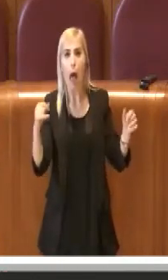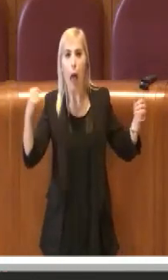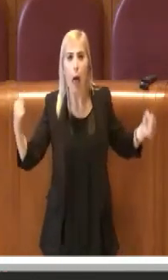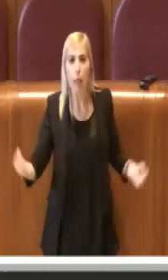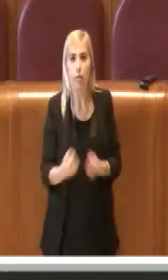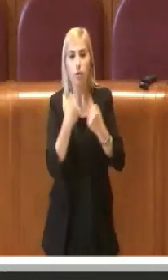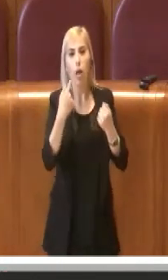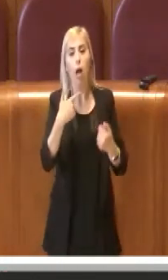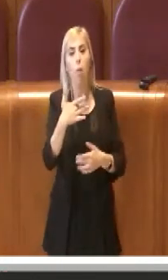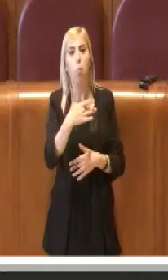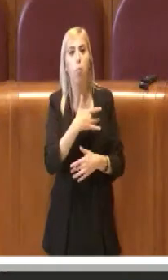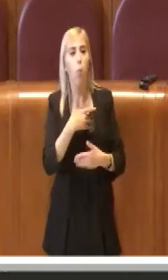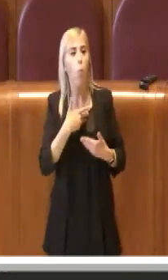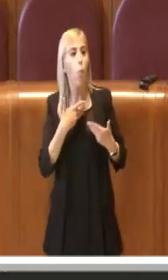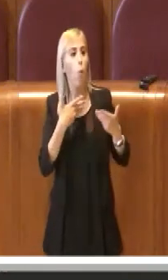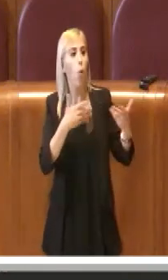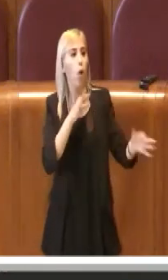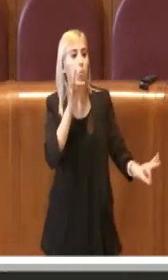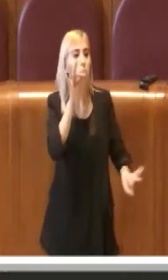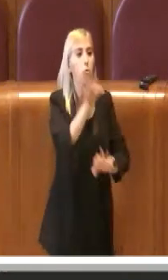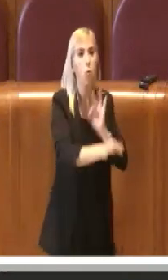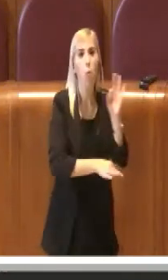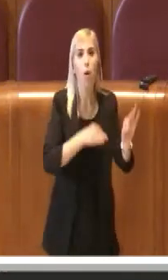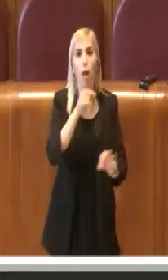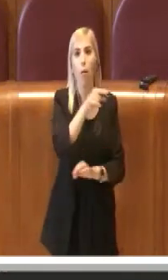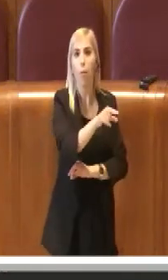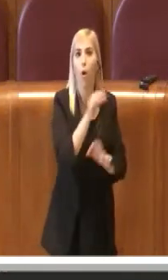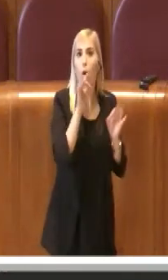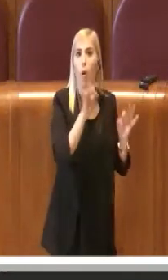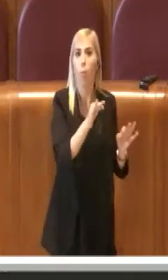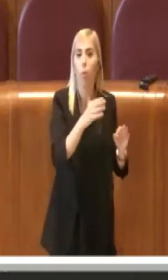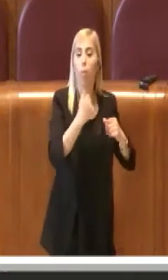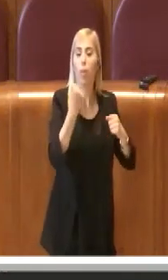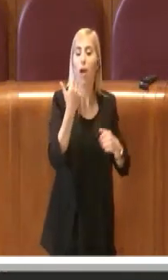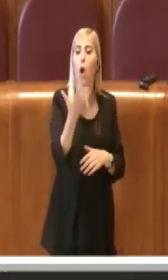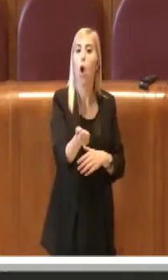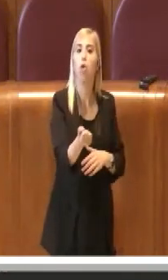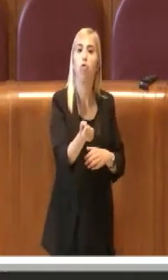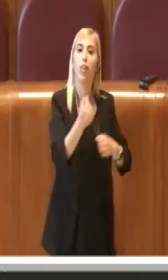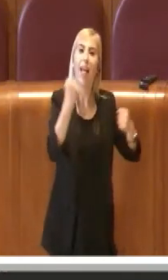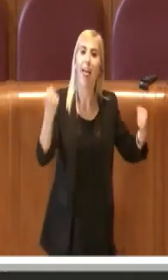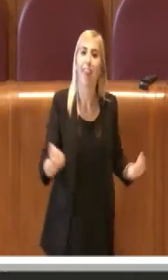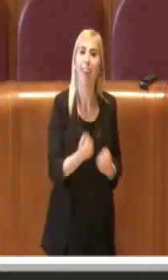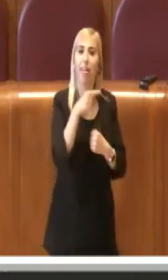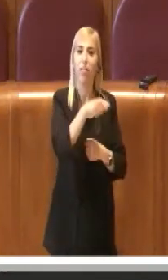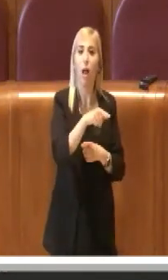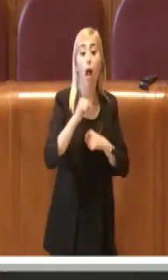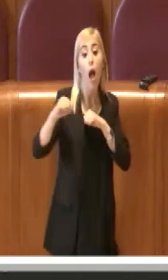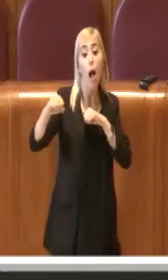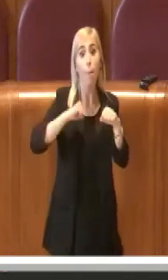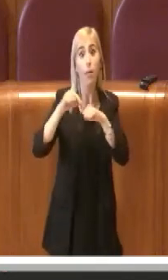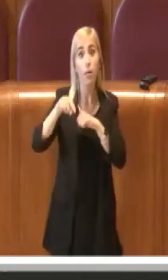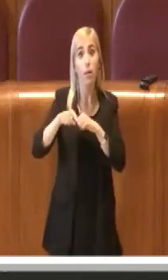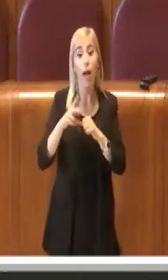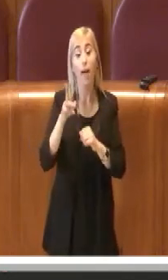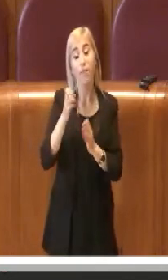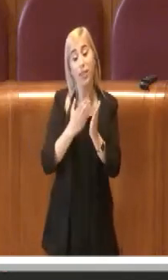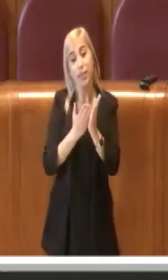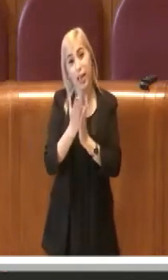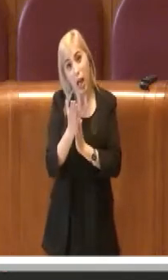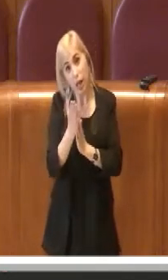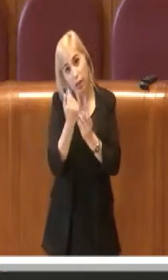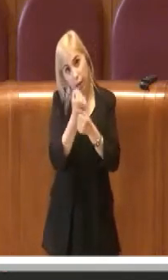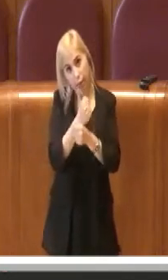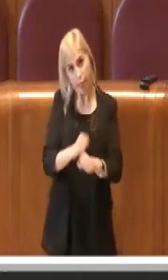a cuore il manufatto con azioni concrete, questa amministrazione dopo 20 anni di